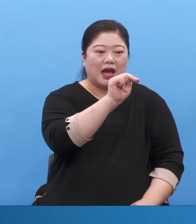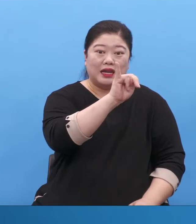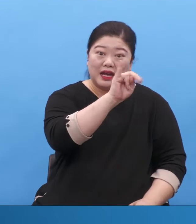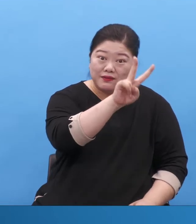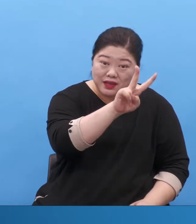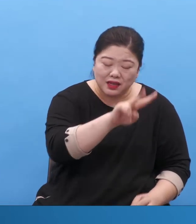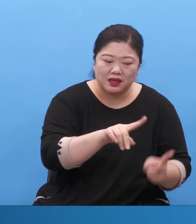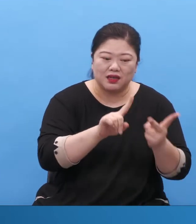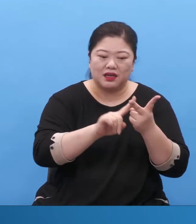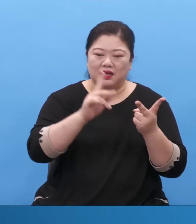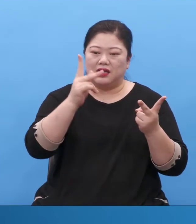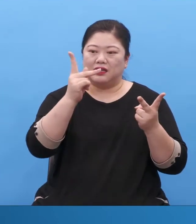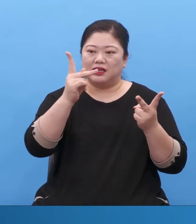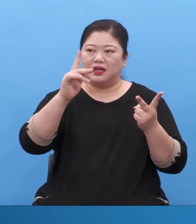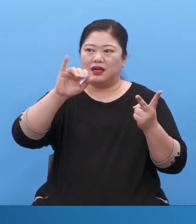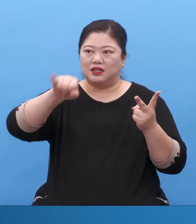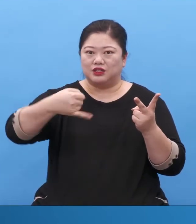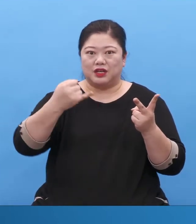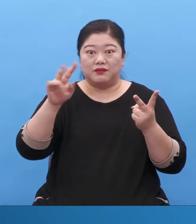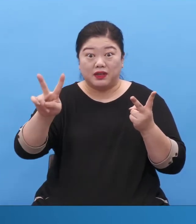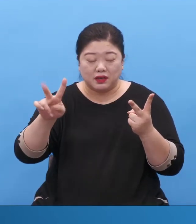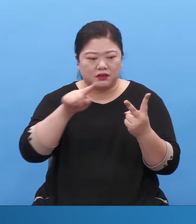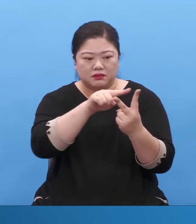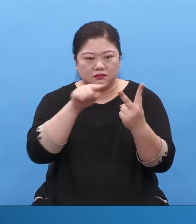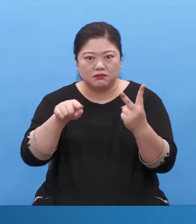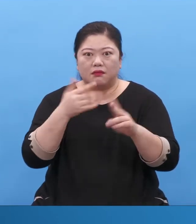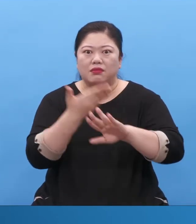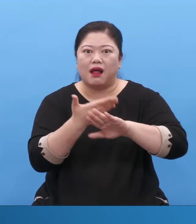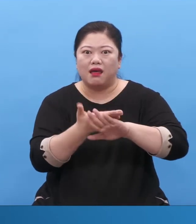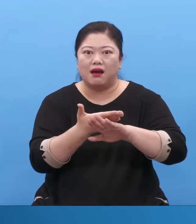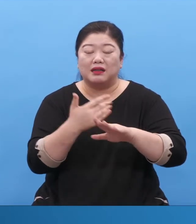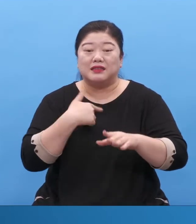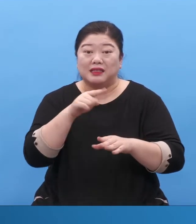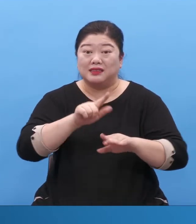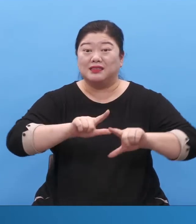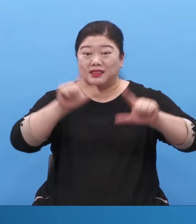그날 제가 본 영어 성경은 이거였어요.